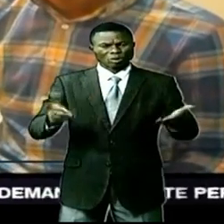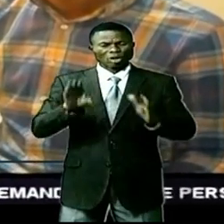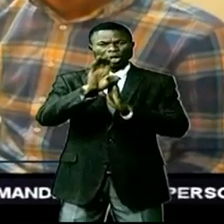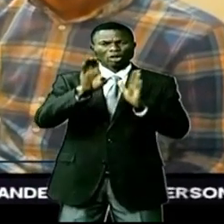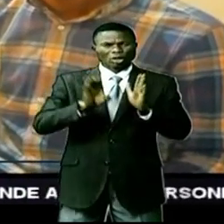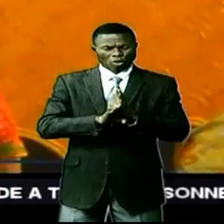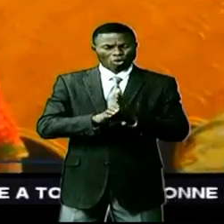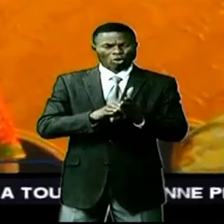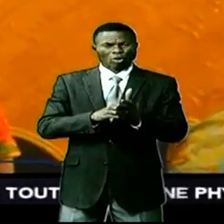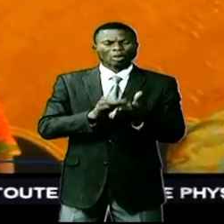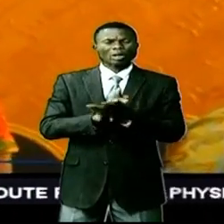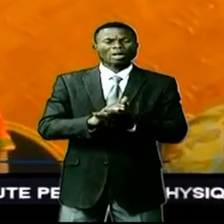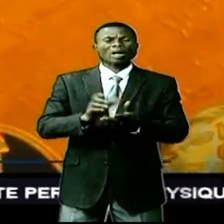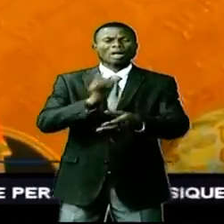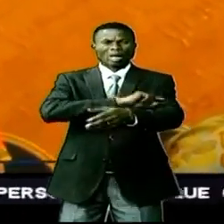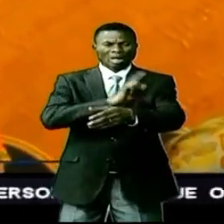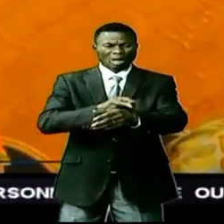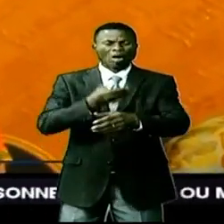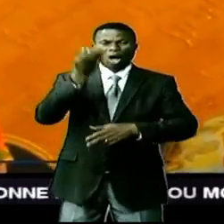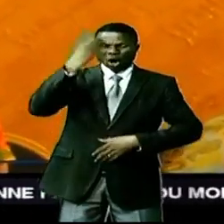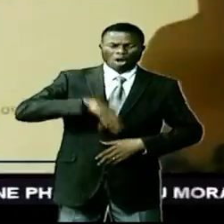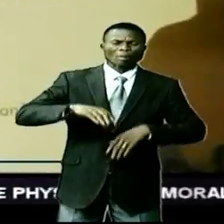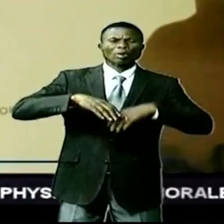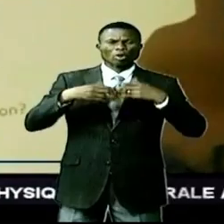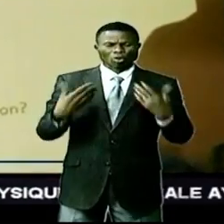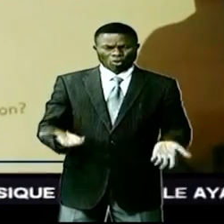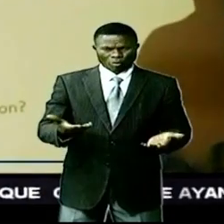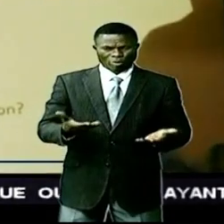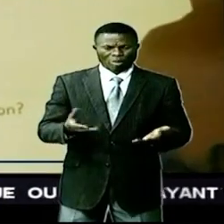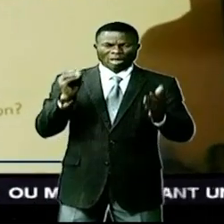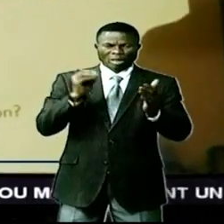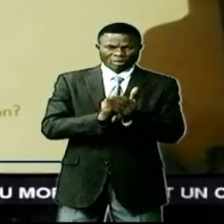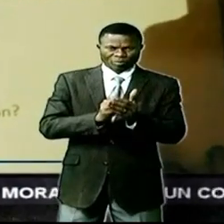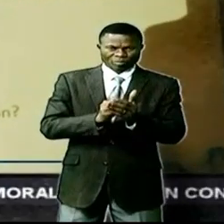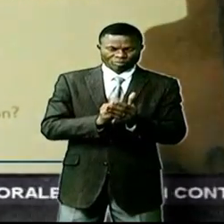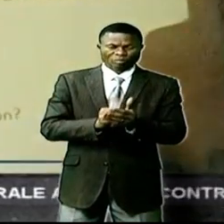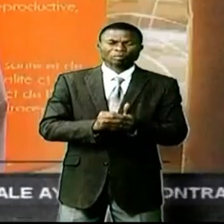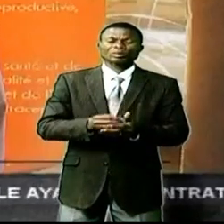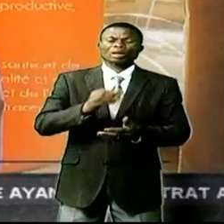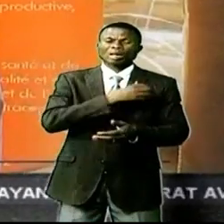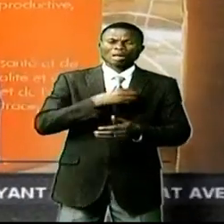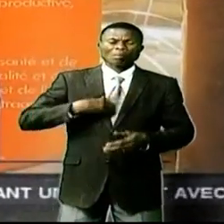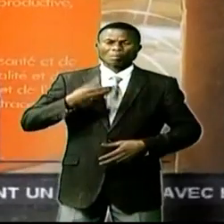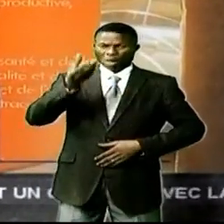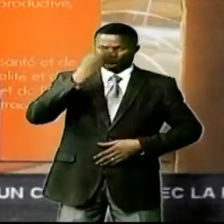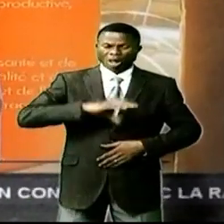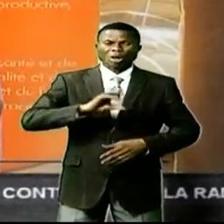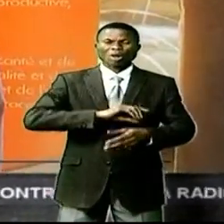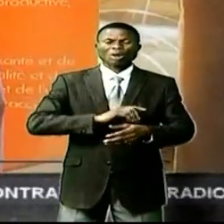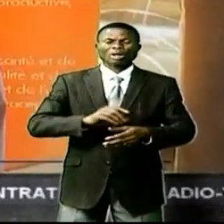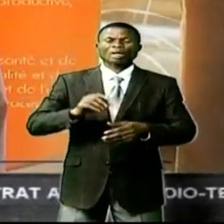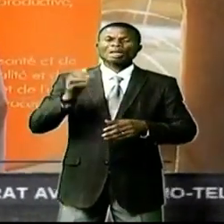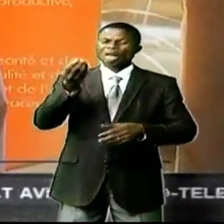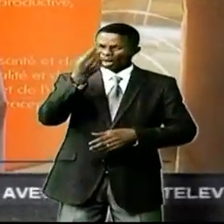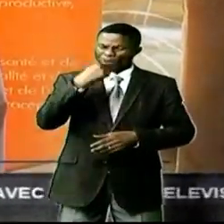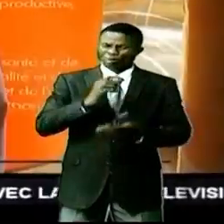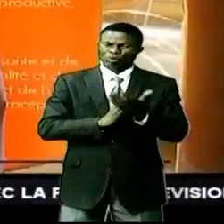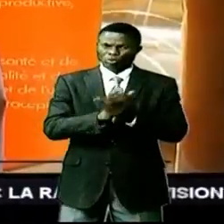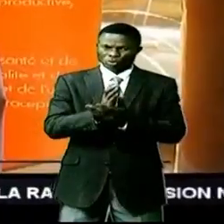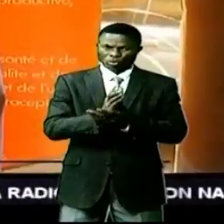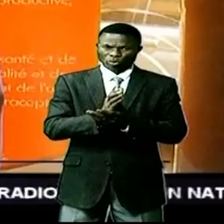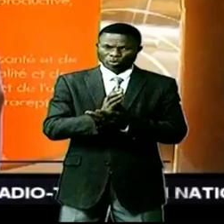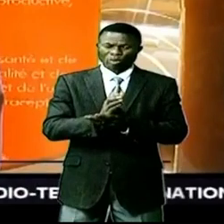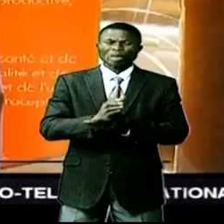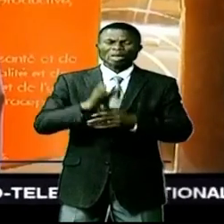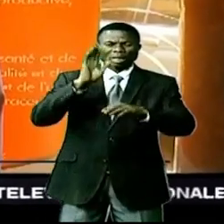conditions dans lesquelles l'avortement peut se pratiquer. Ajoutez à cela l'avortement, ses pratiques et ses soins complets sont trés